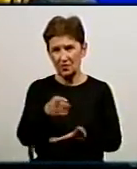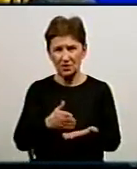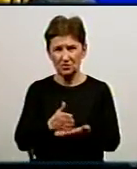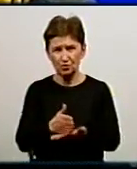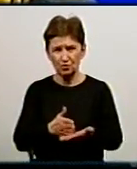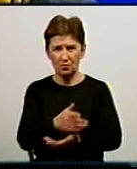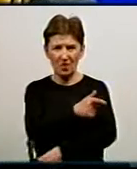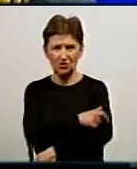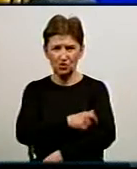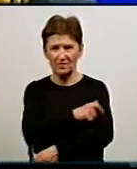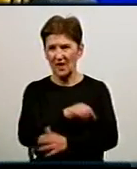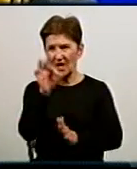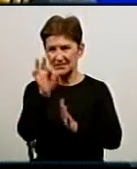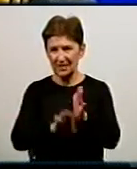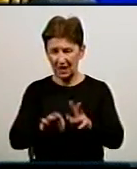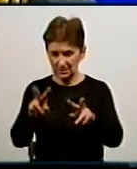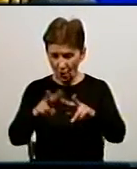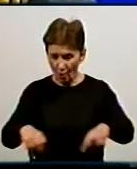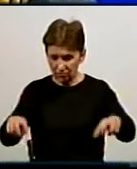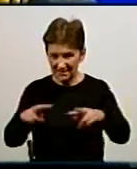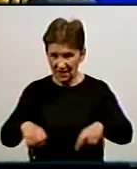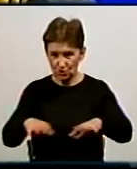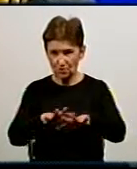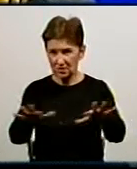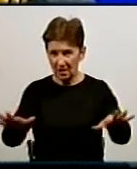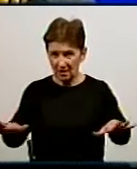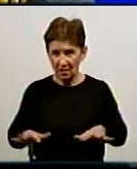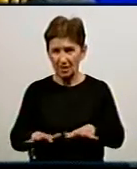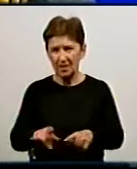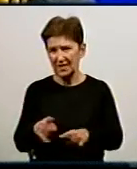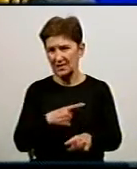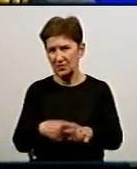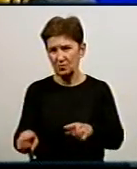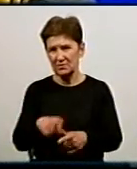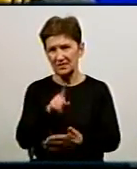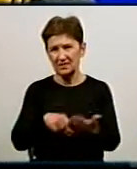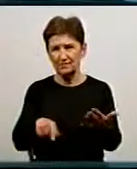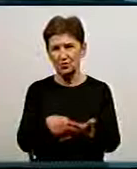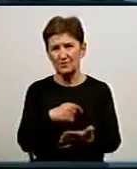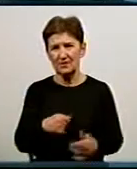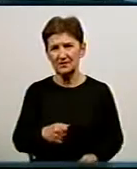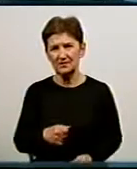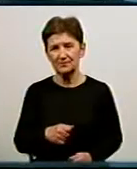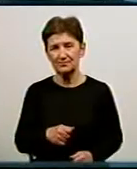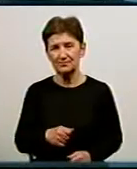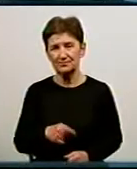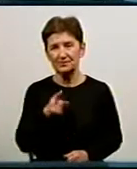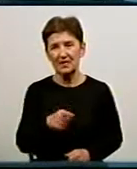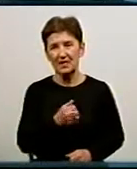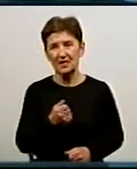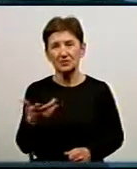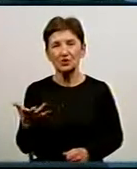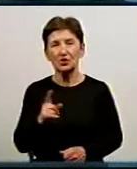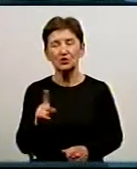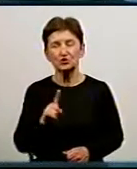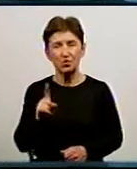обстежує його, проводиться узгоджувальні роботи. Ми стараємось терміново ліквідувати цей порив. Кілька джерел для того, щоб повідомити